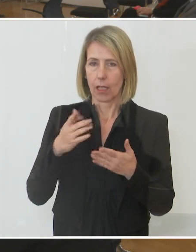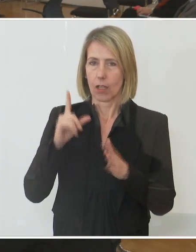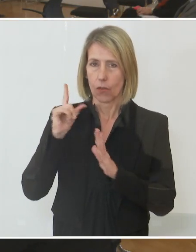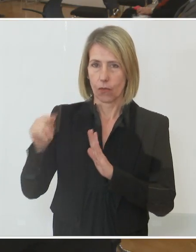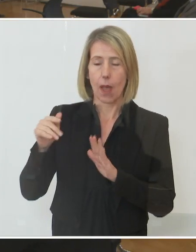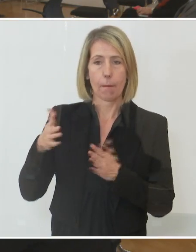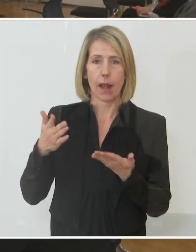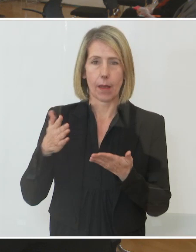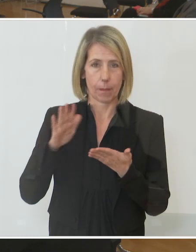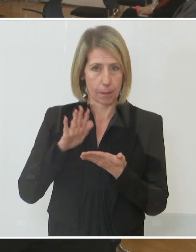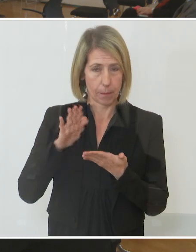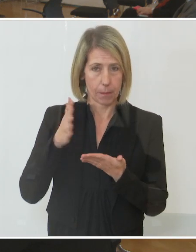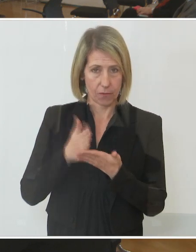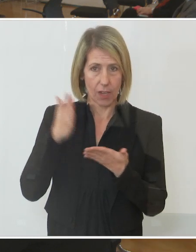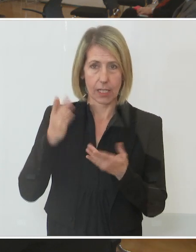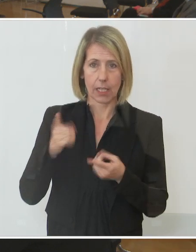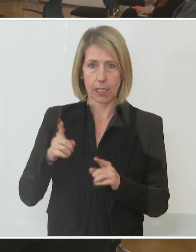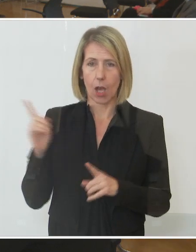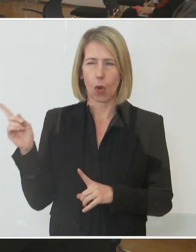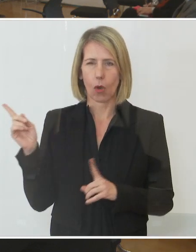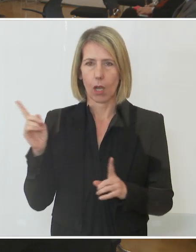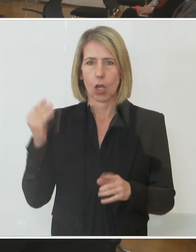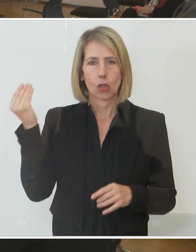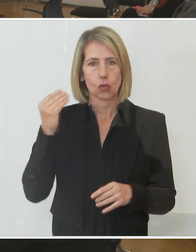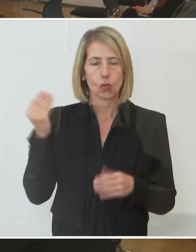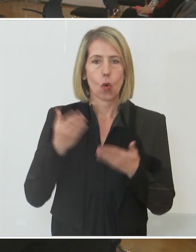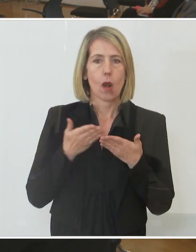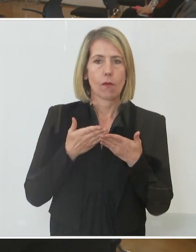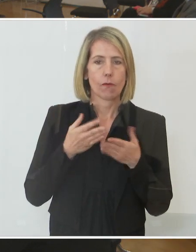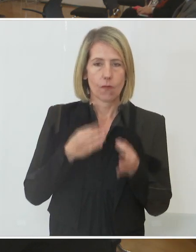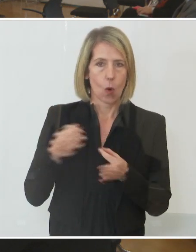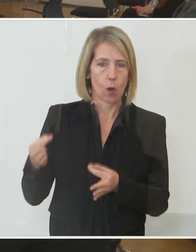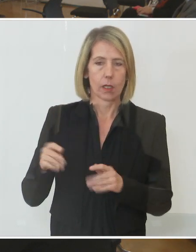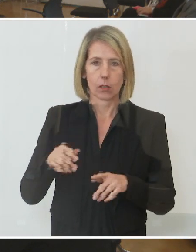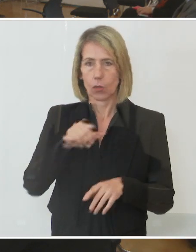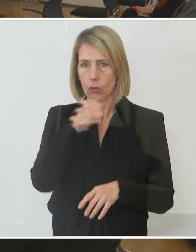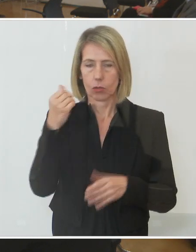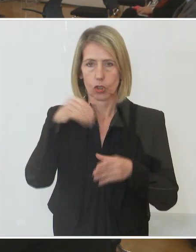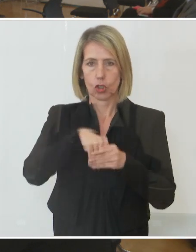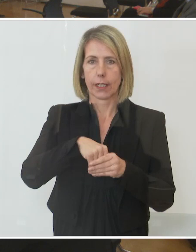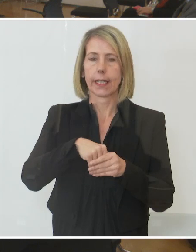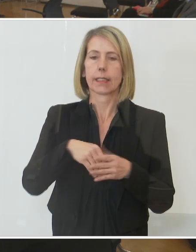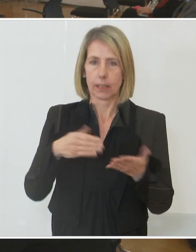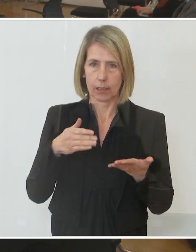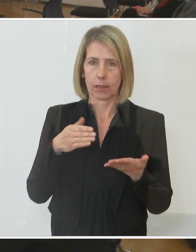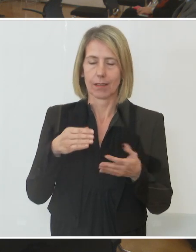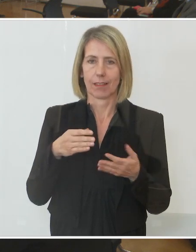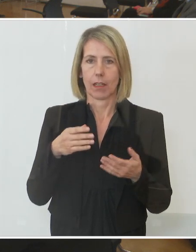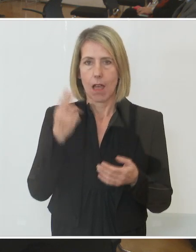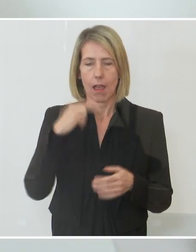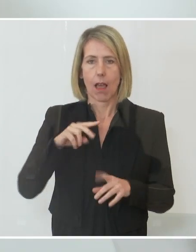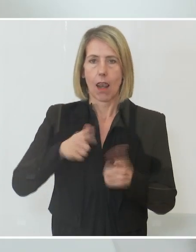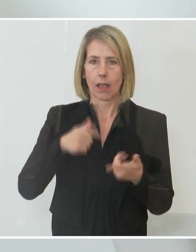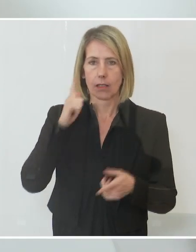Gesundheitsminister? Die Schulverordnung gibt das Öffnen in Schulen vor. Der Landeshauptmann Stelzer